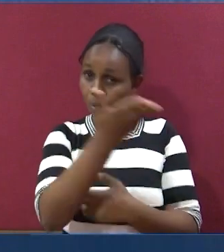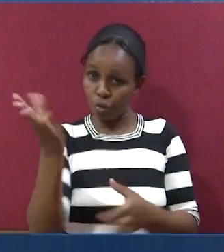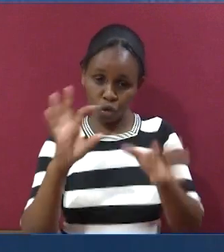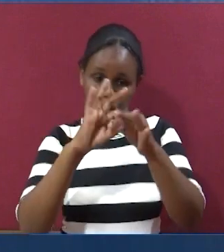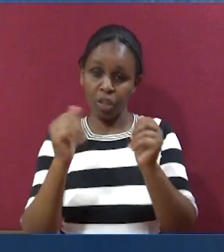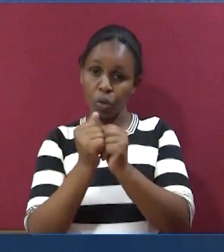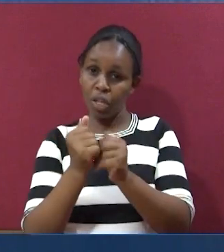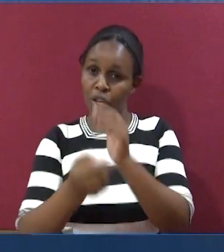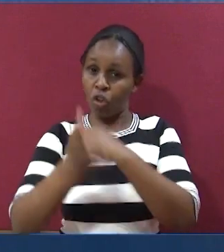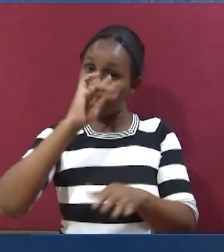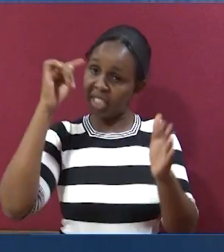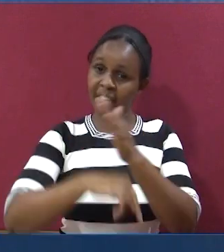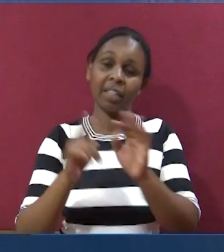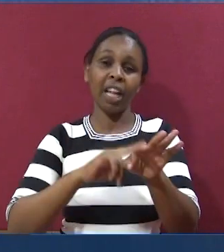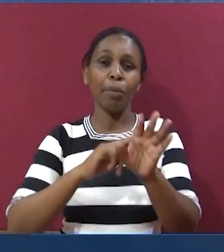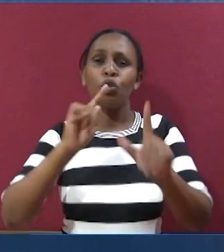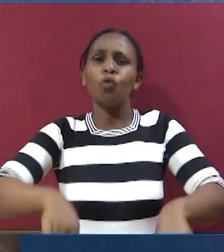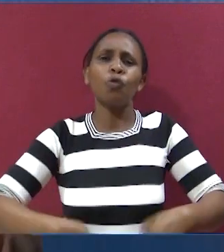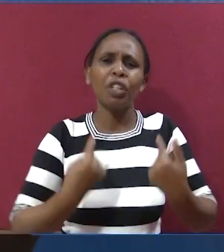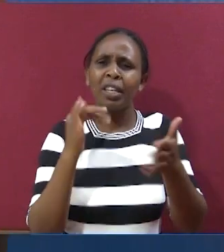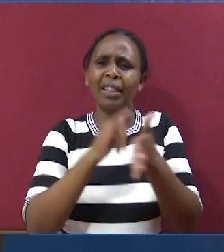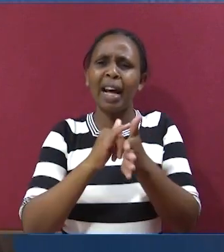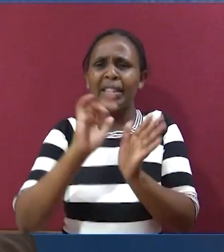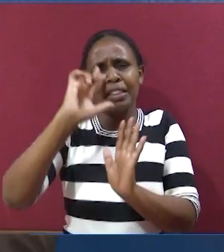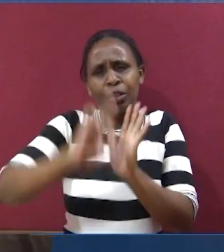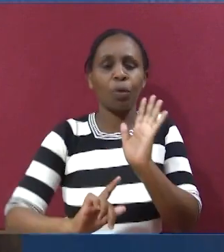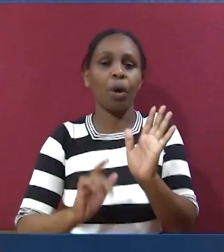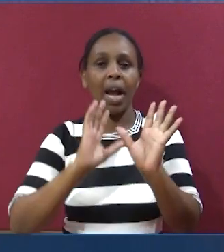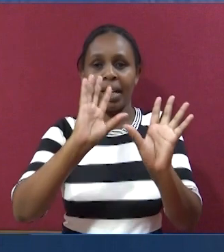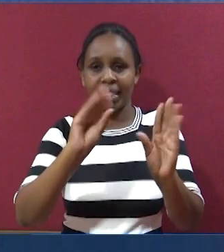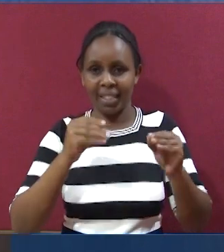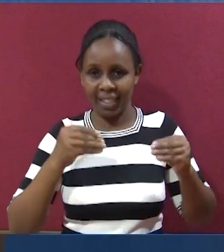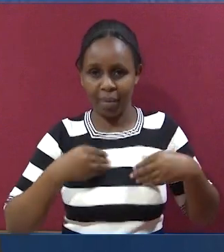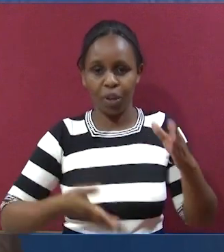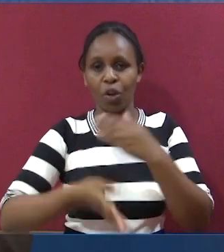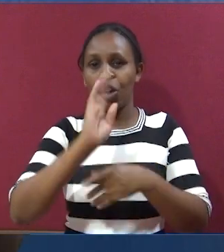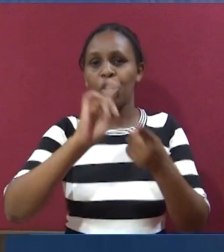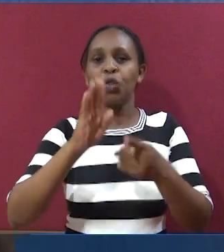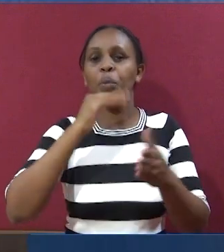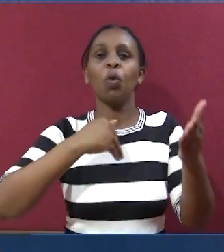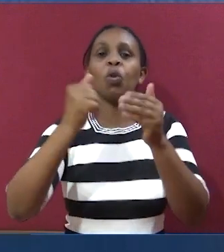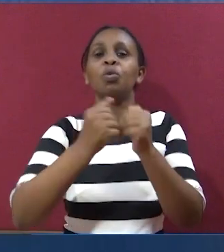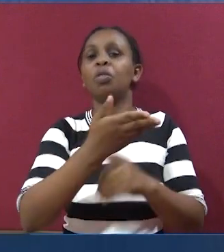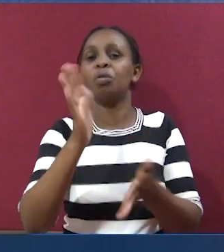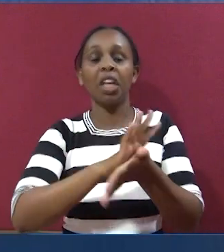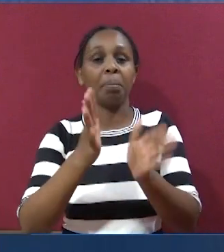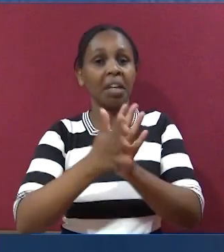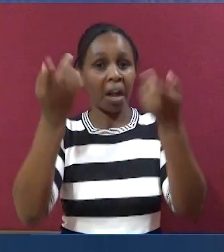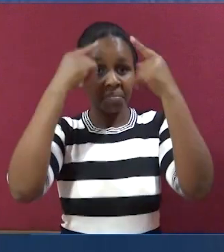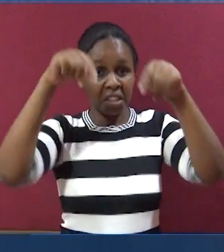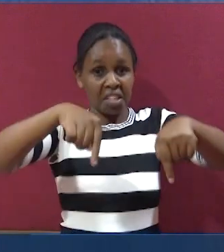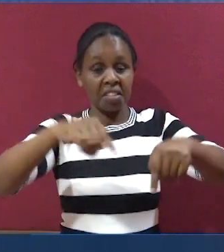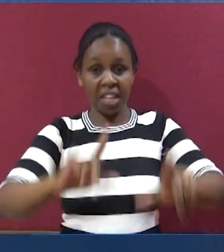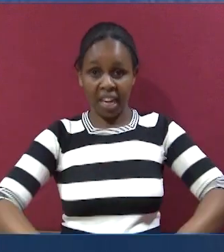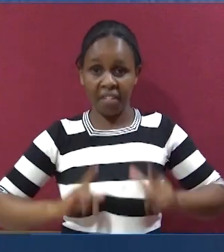Na kushawishi ili ungane na mungu kwa undani. Na kila wakati unapo isia kwamba ni kama uko chini. Kumbali mungu wa karibu nawe. Na